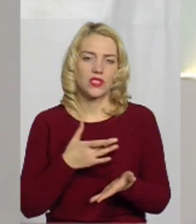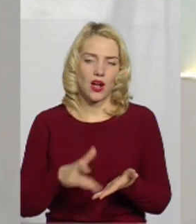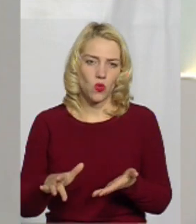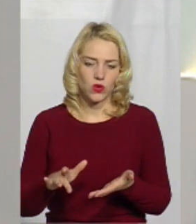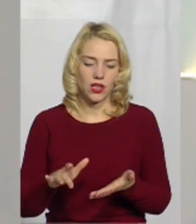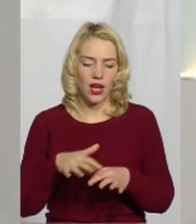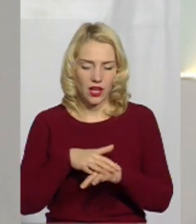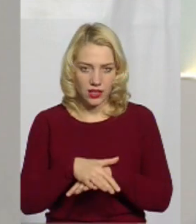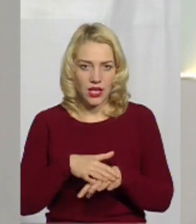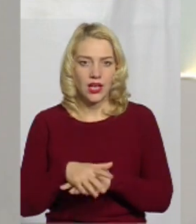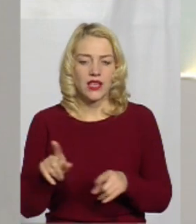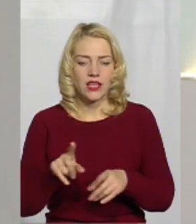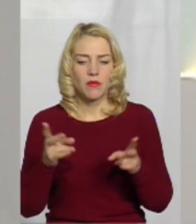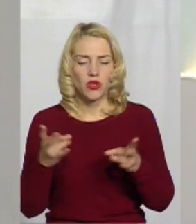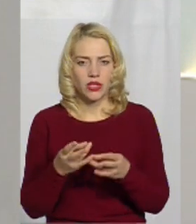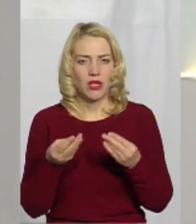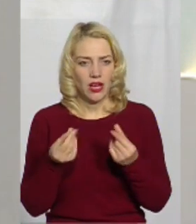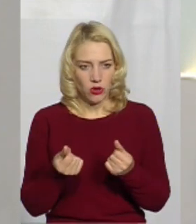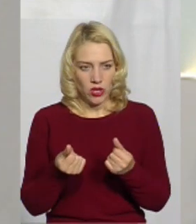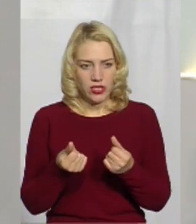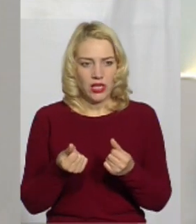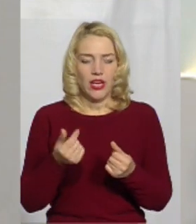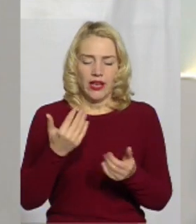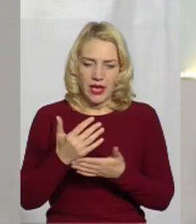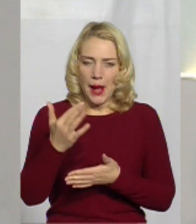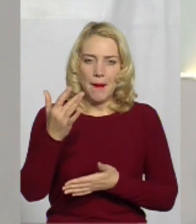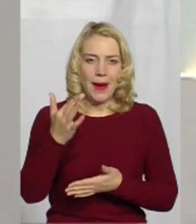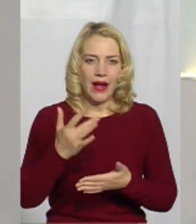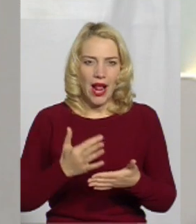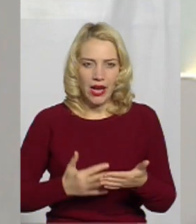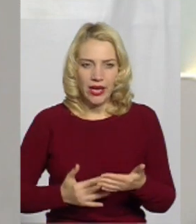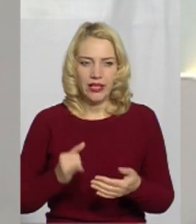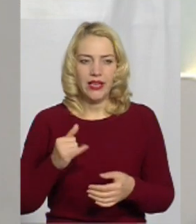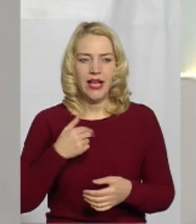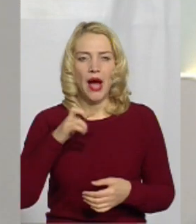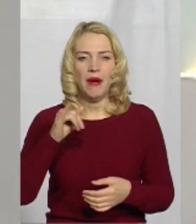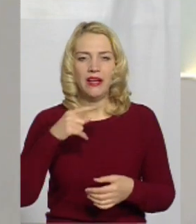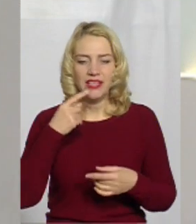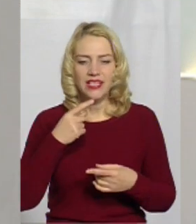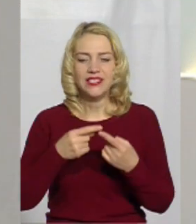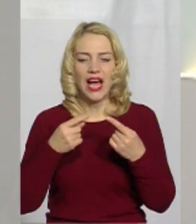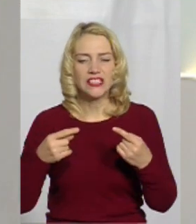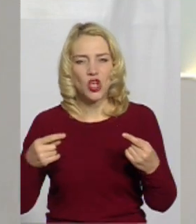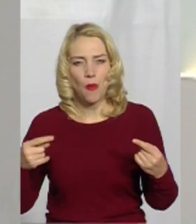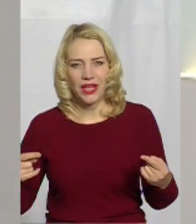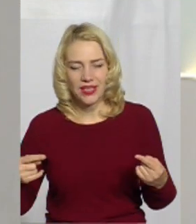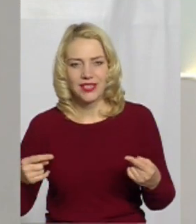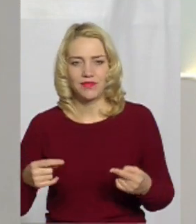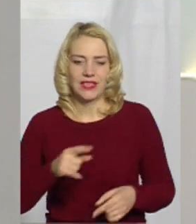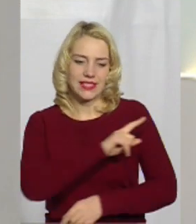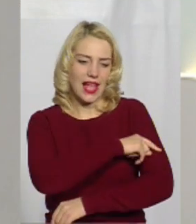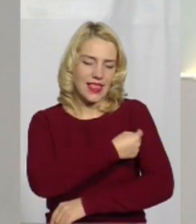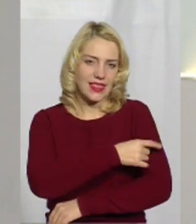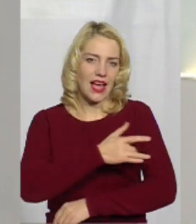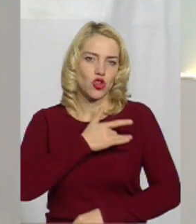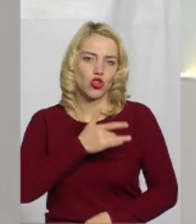потрібні кошти. Є перелік і, як ви сказали, засобів санітарно